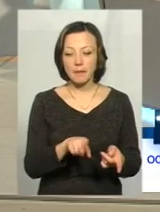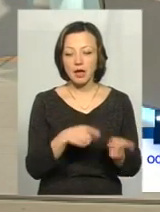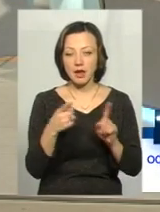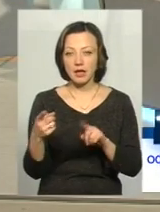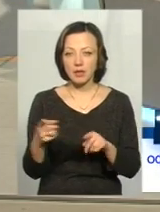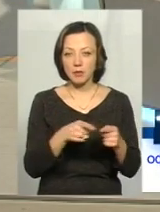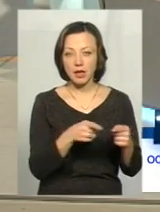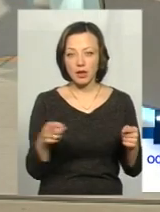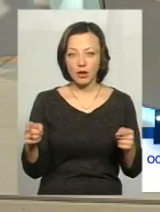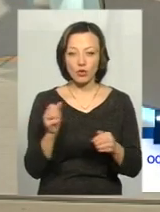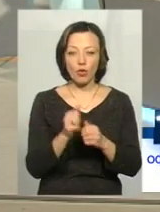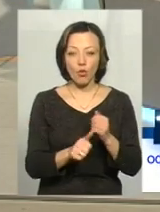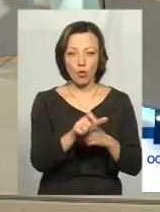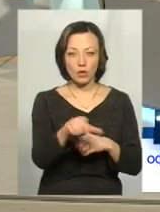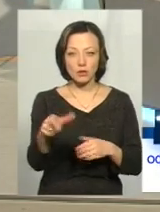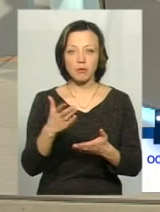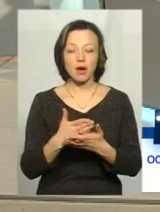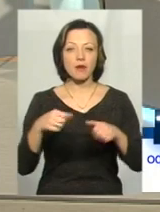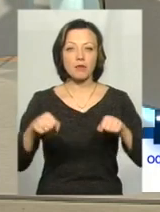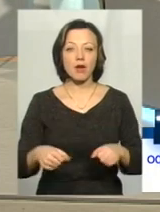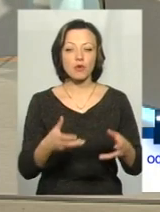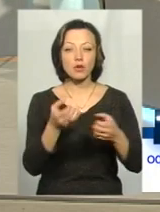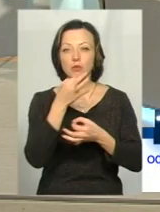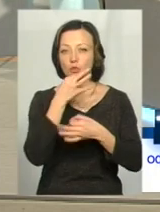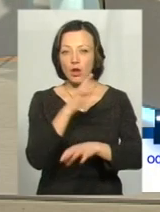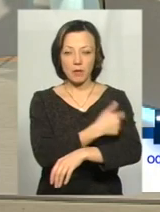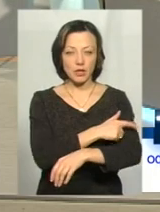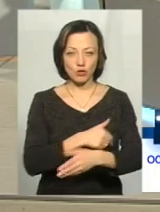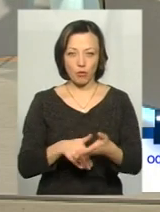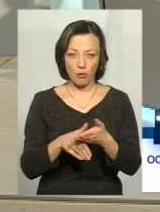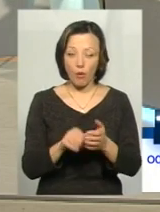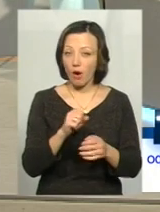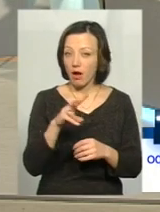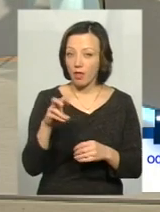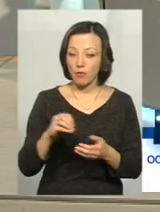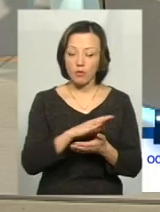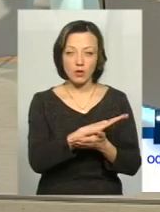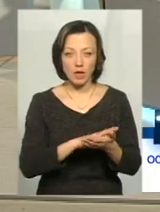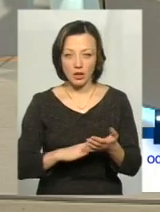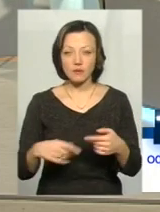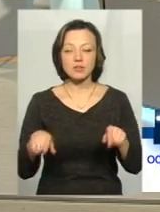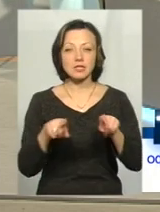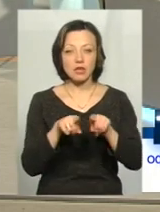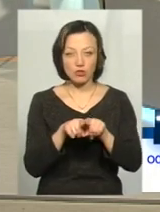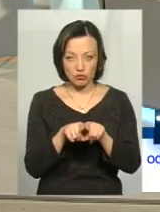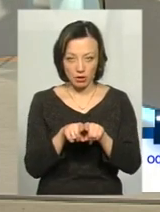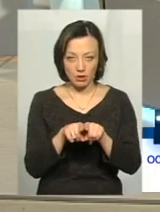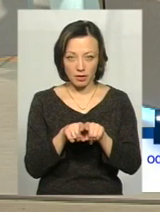має право отримати будь-яку медичну допомогу. Однак в подальшому все ж таки